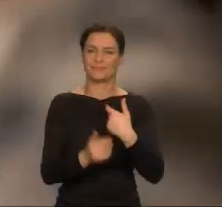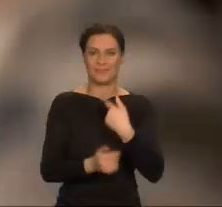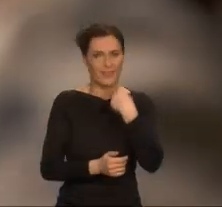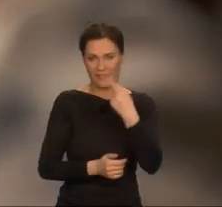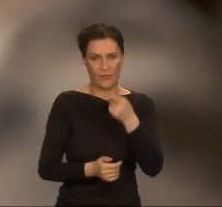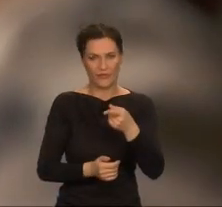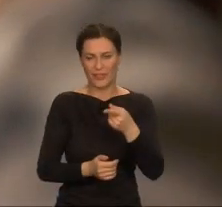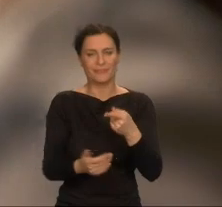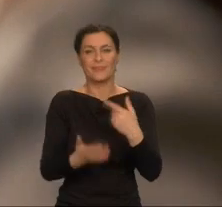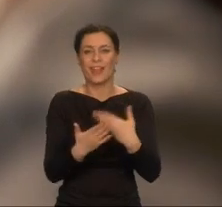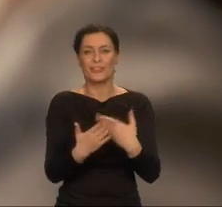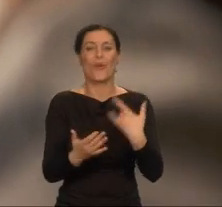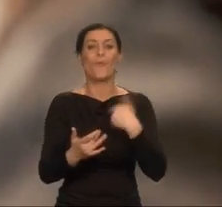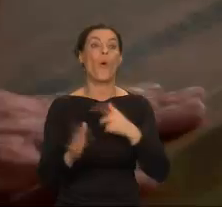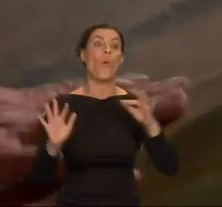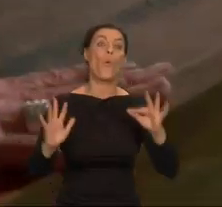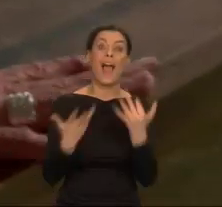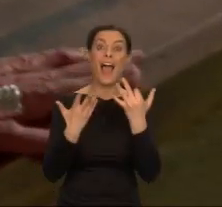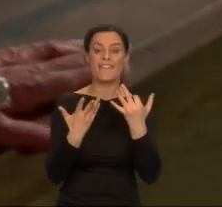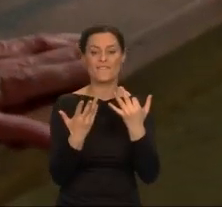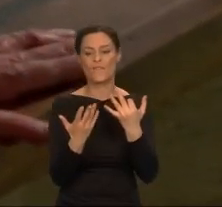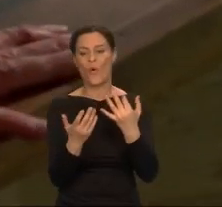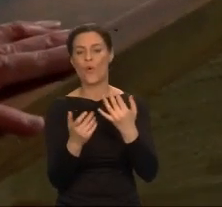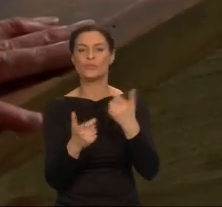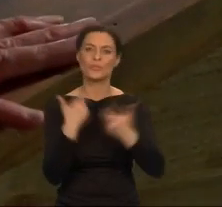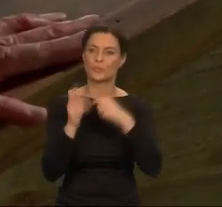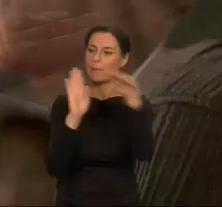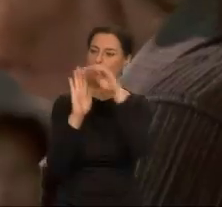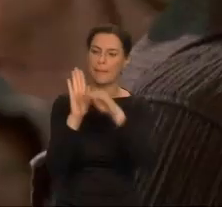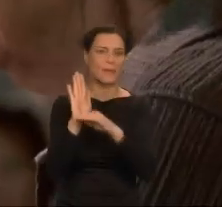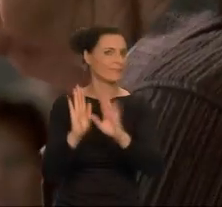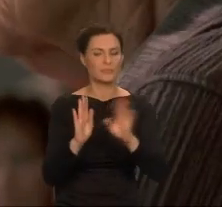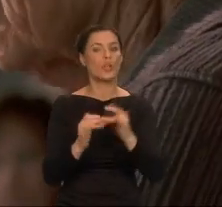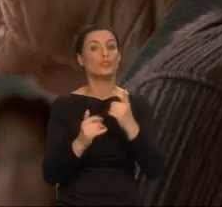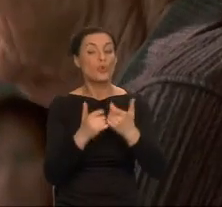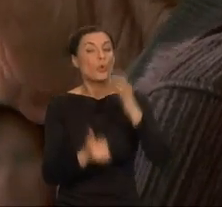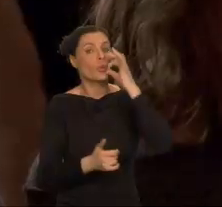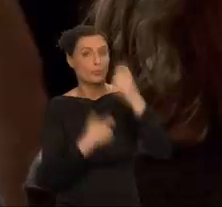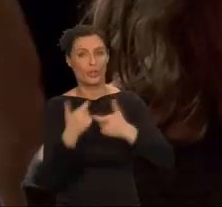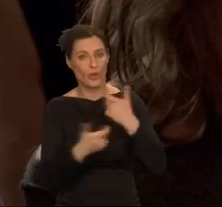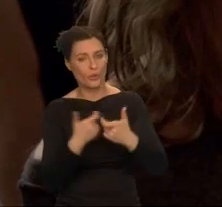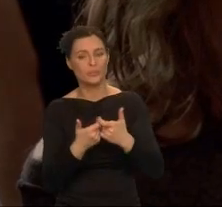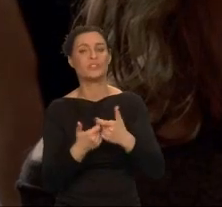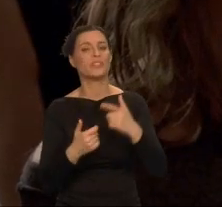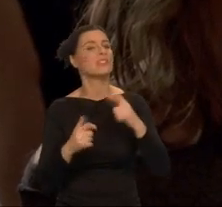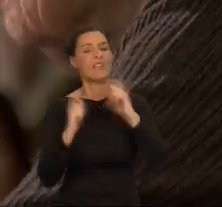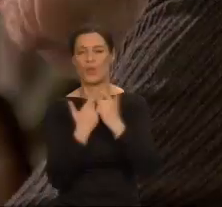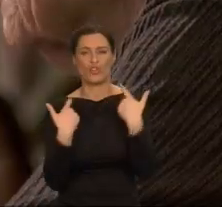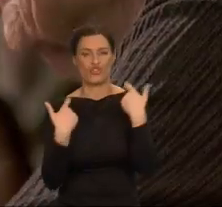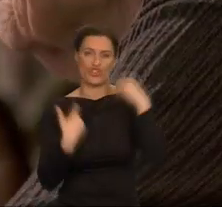ponieważ w sztuce nie ma łatwych kroków. Robić coś dobrze uczymy się czasem całe życie. Warto próbować.